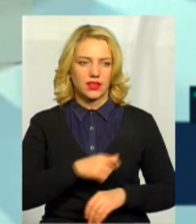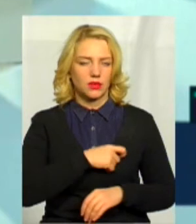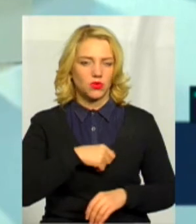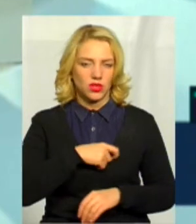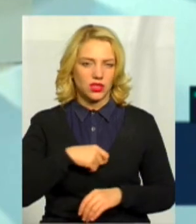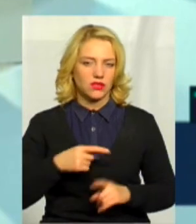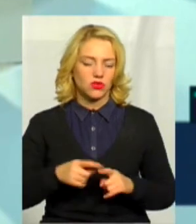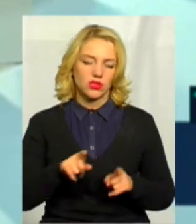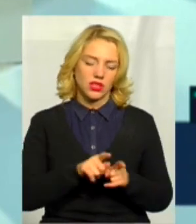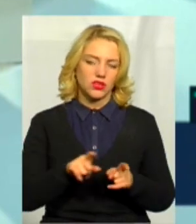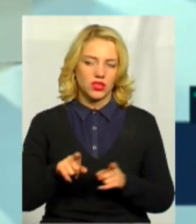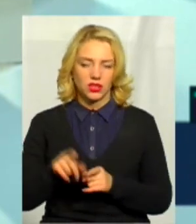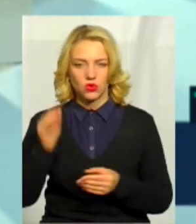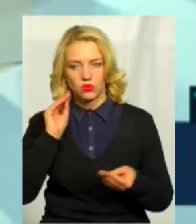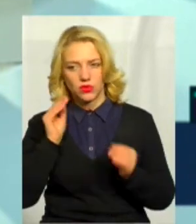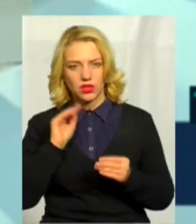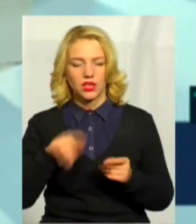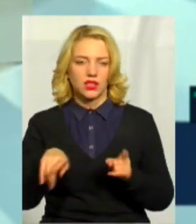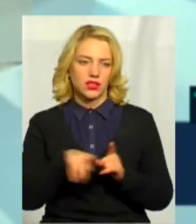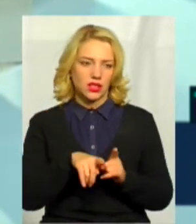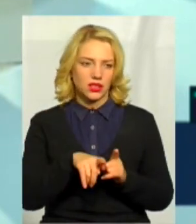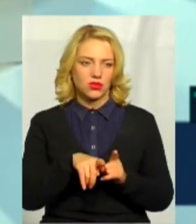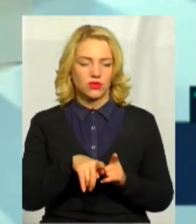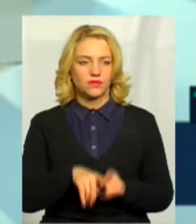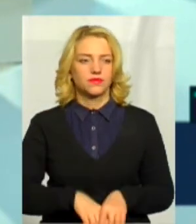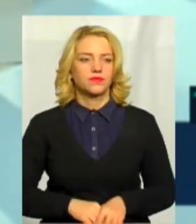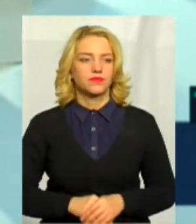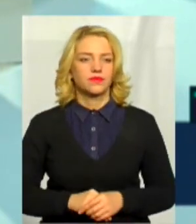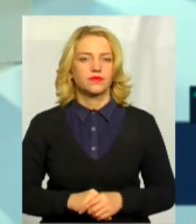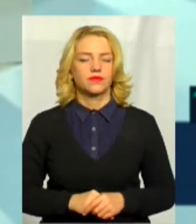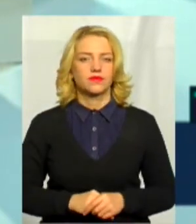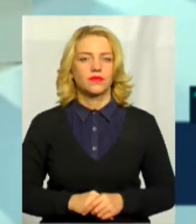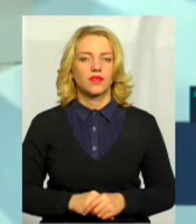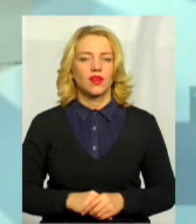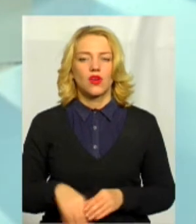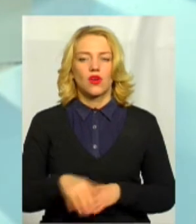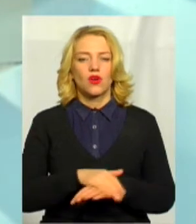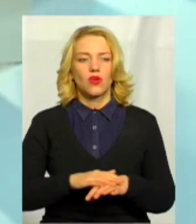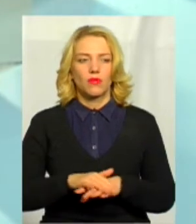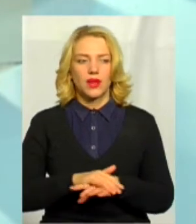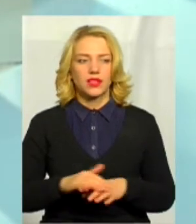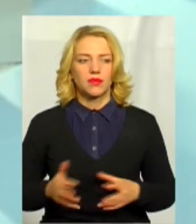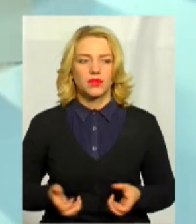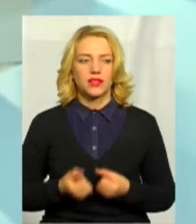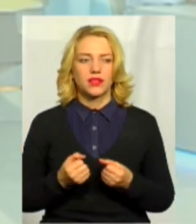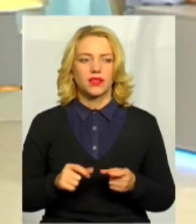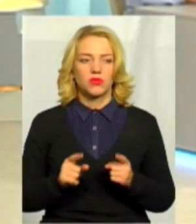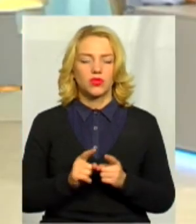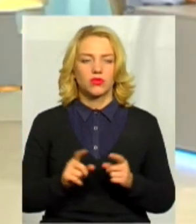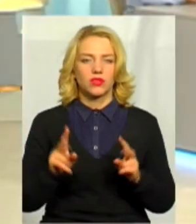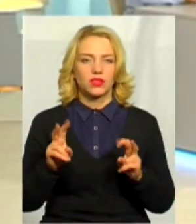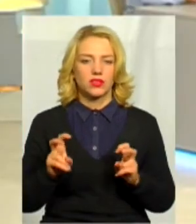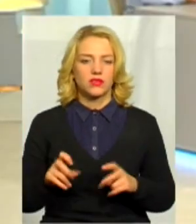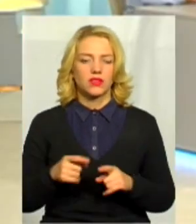що такі-то, такі-то думки, громада підтримує таку-то назву,